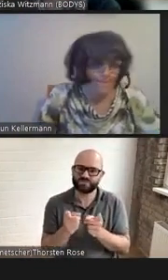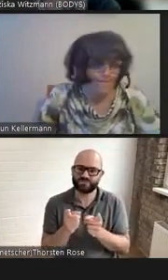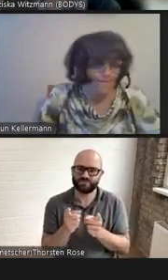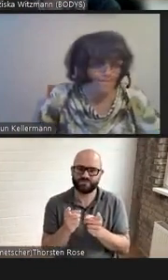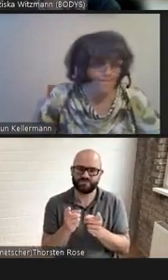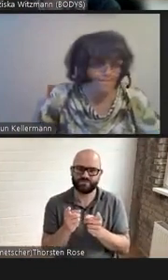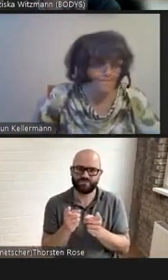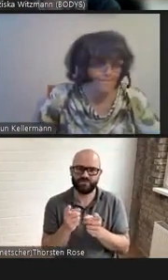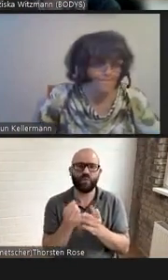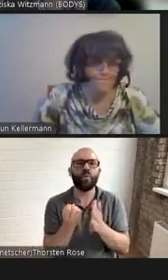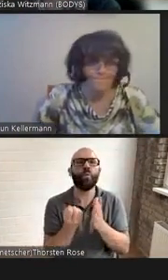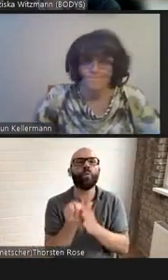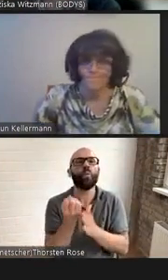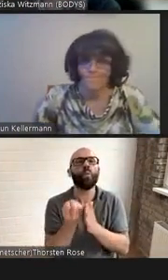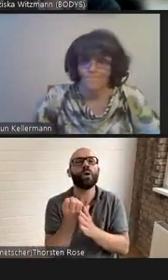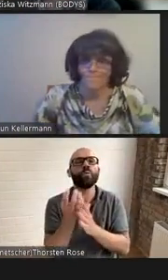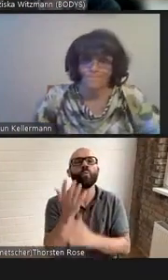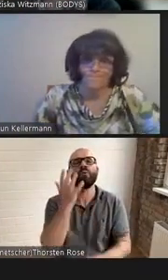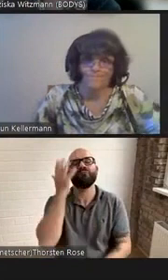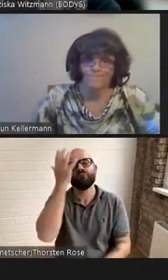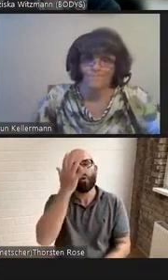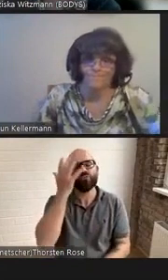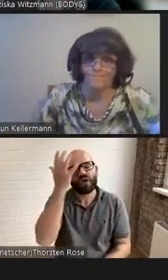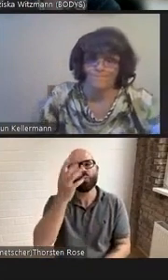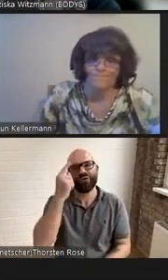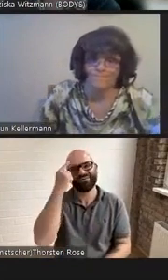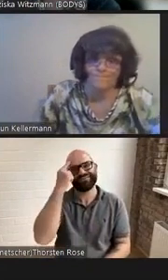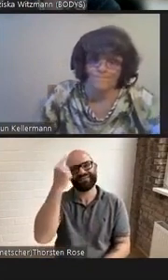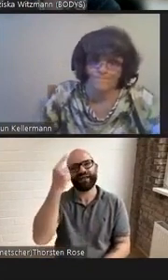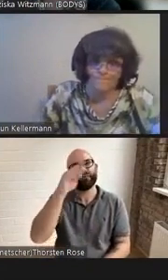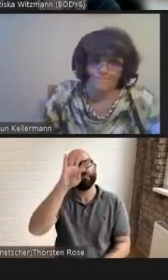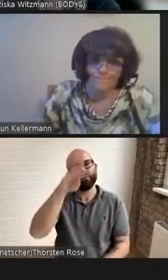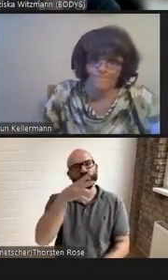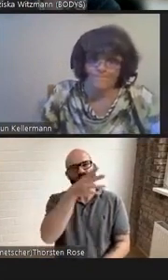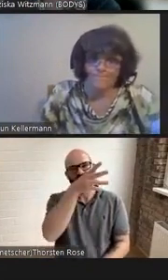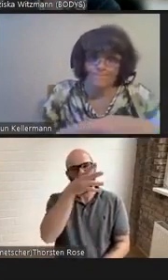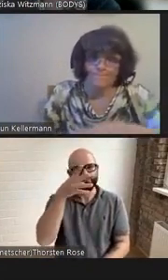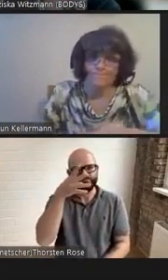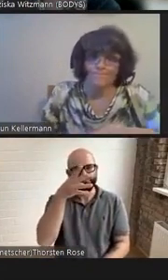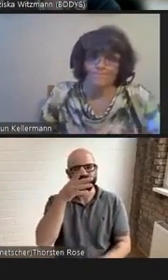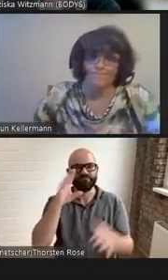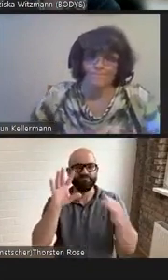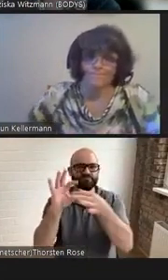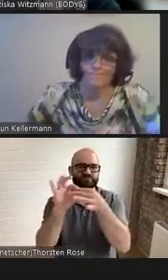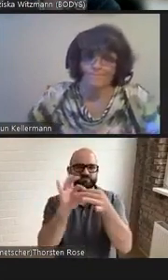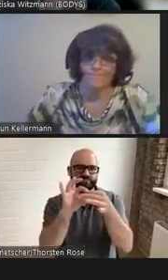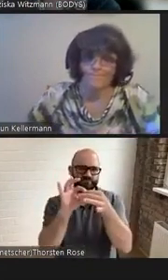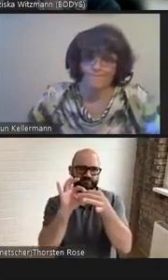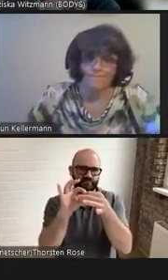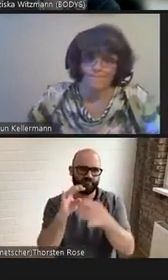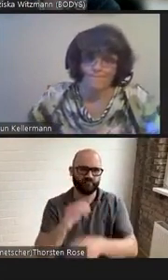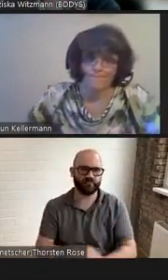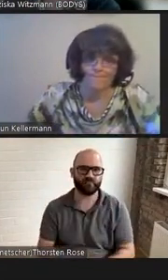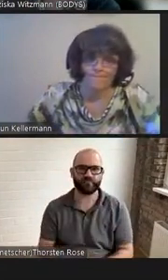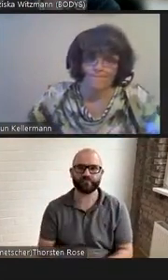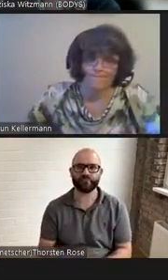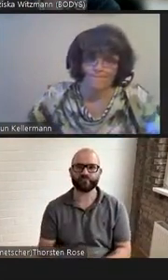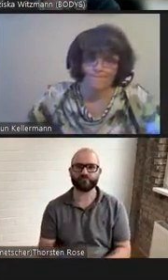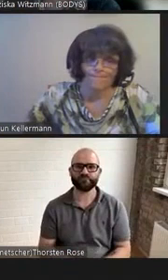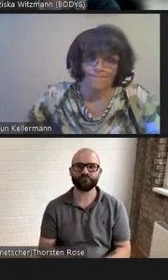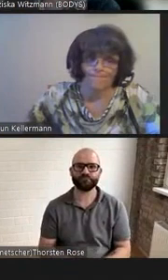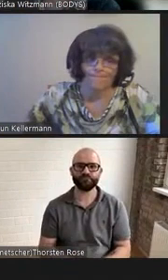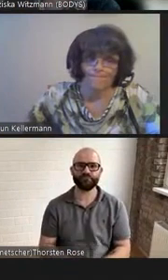Vorstellungen und Denkmuster zu beziehen, die allgemein über das Thema Behinderung